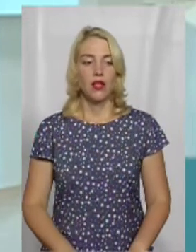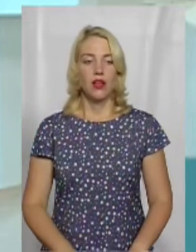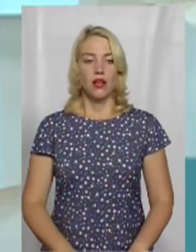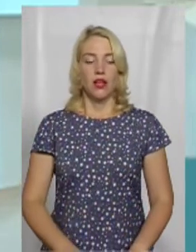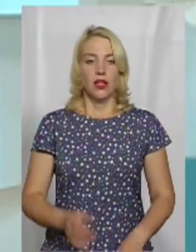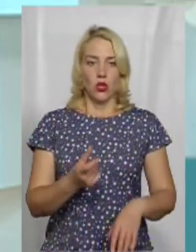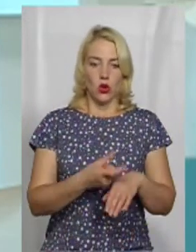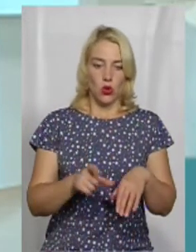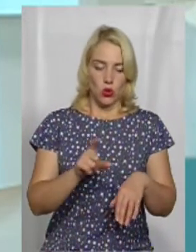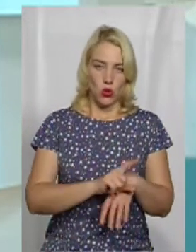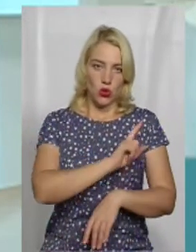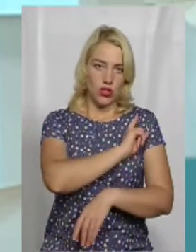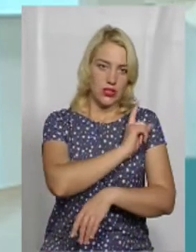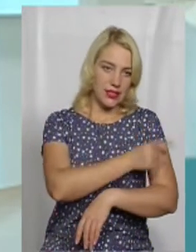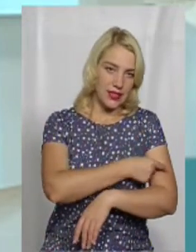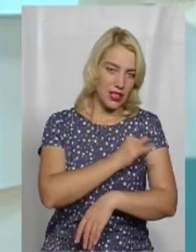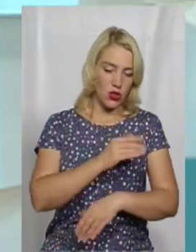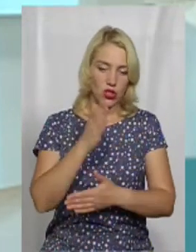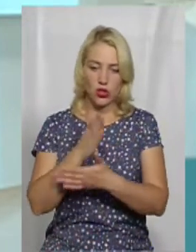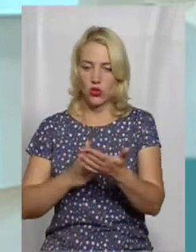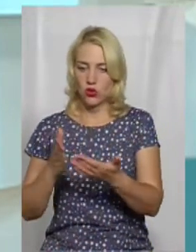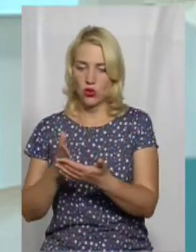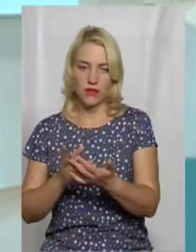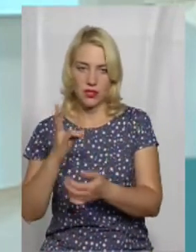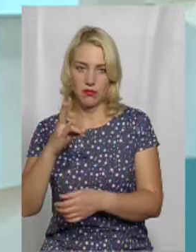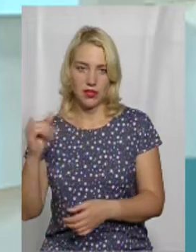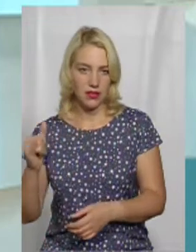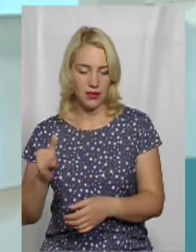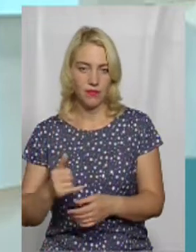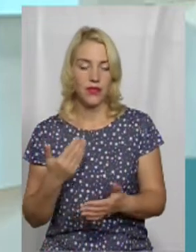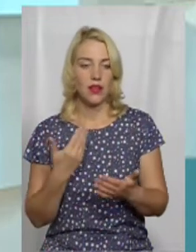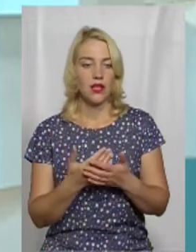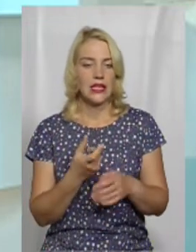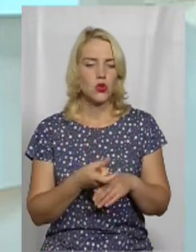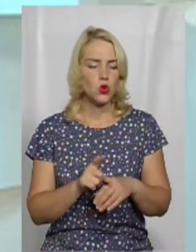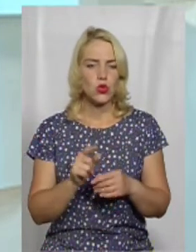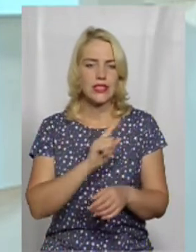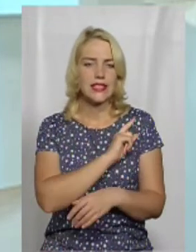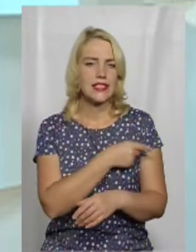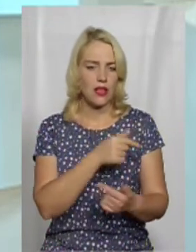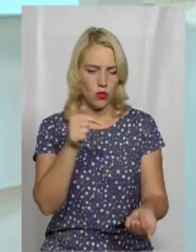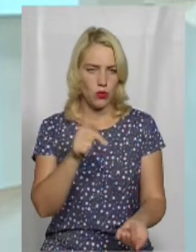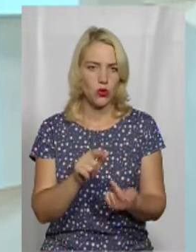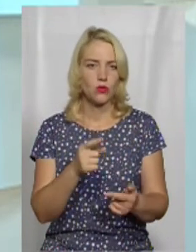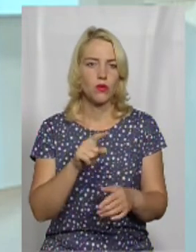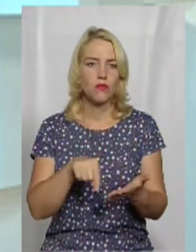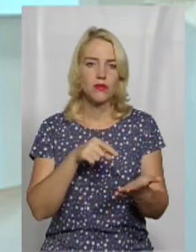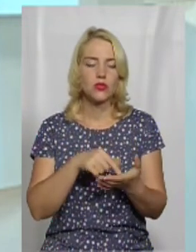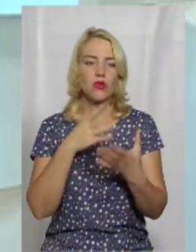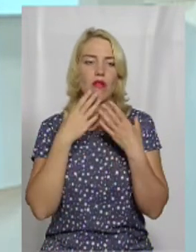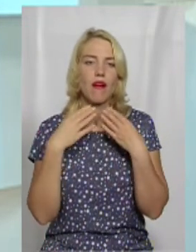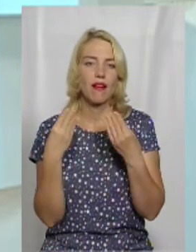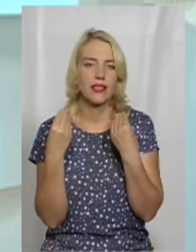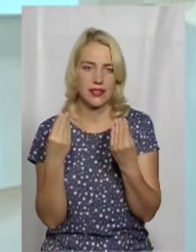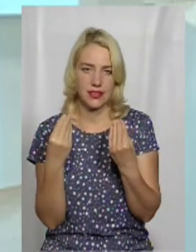Дуже сильно і зовсім ні. Як це розумієте? Поясню як. Дуже сильно в чому полягає. В тому, що місто красиве і зараз